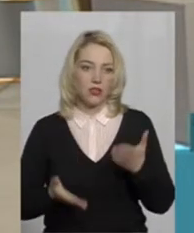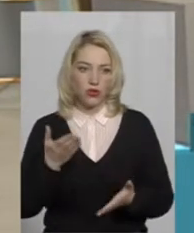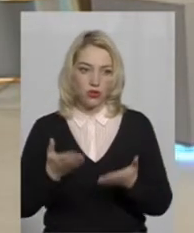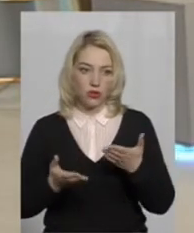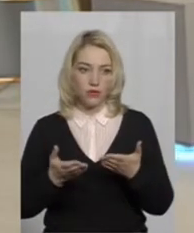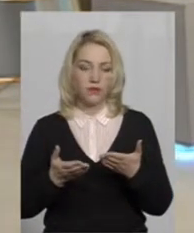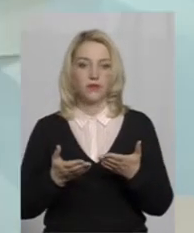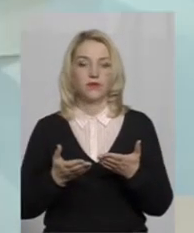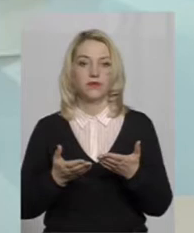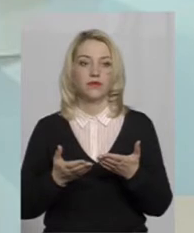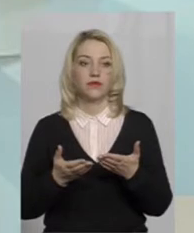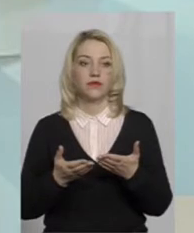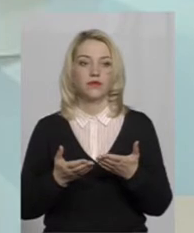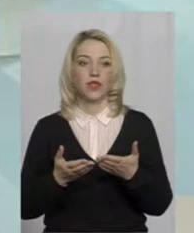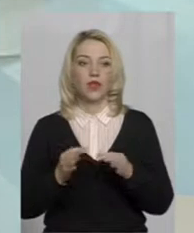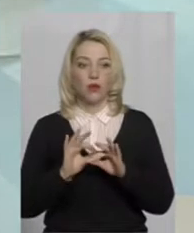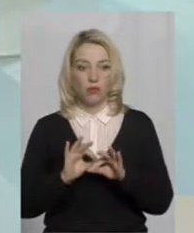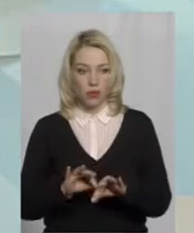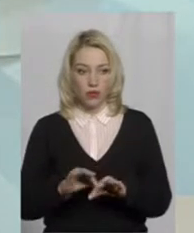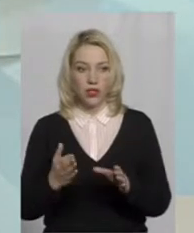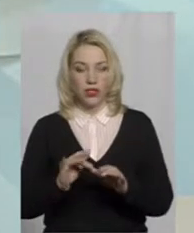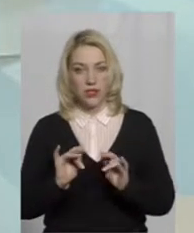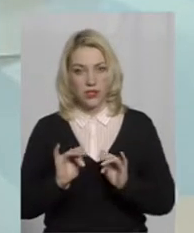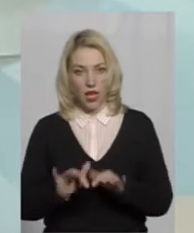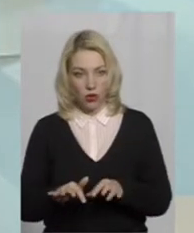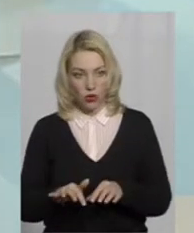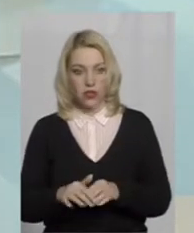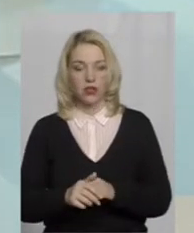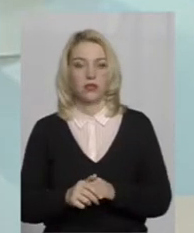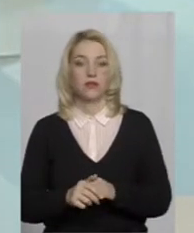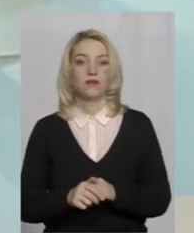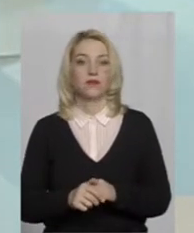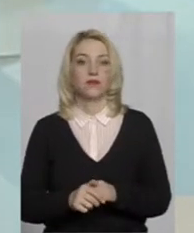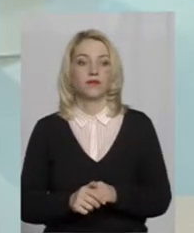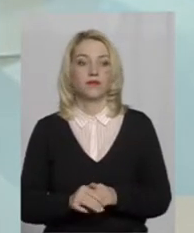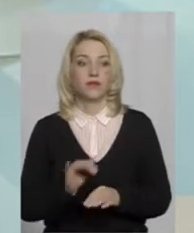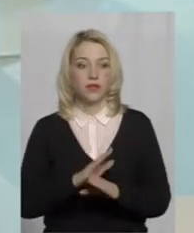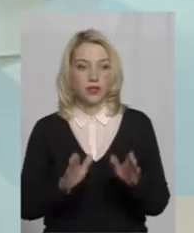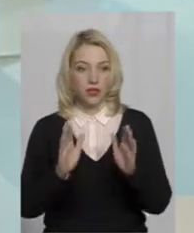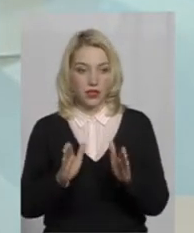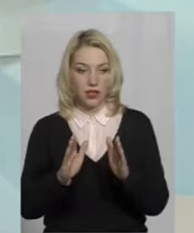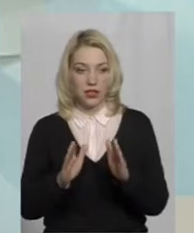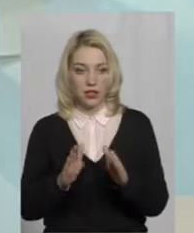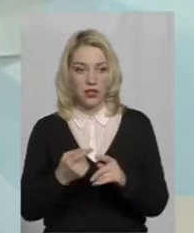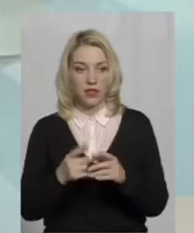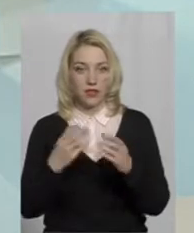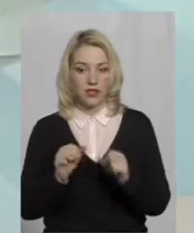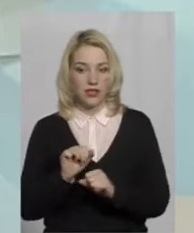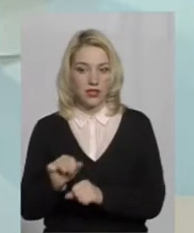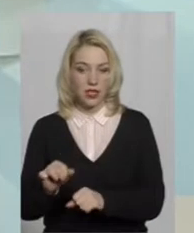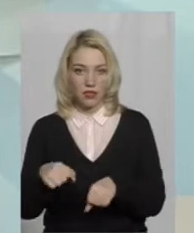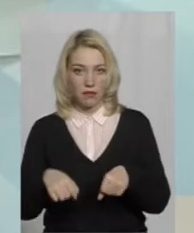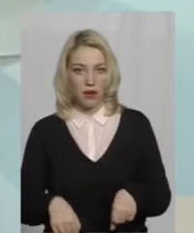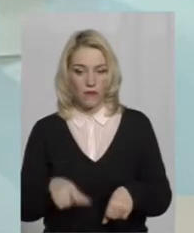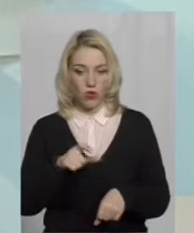проводити якісь заходи, не тільки, допустимо, День захисту